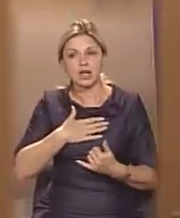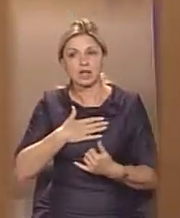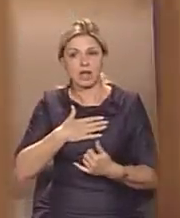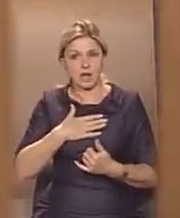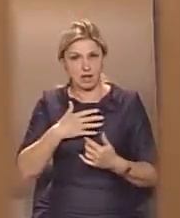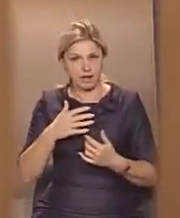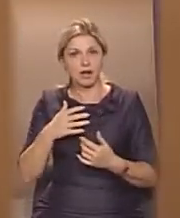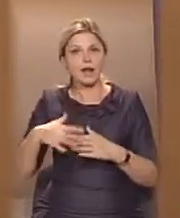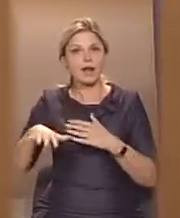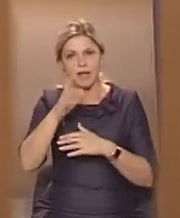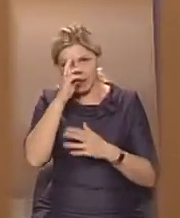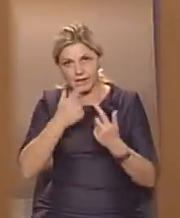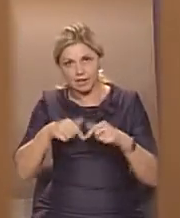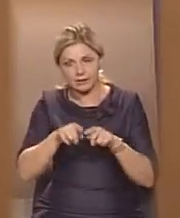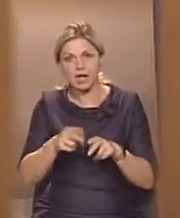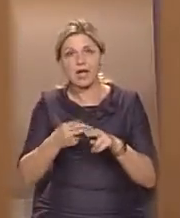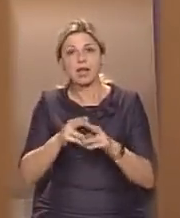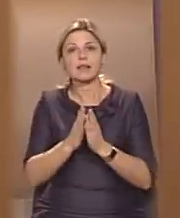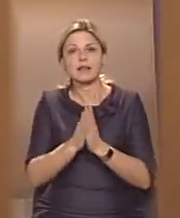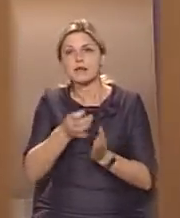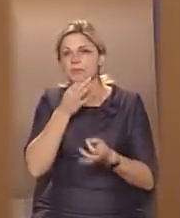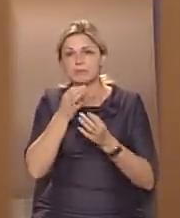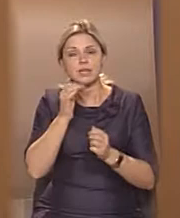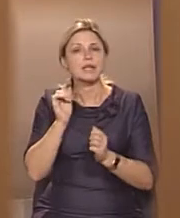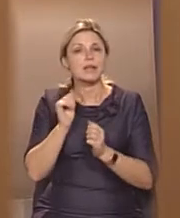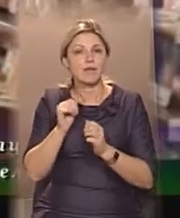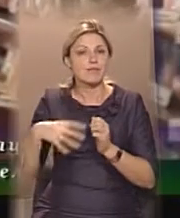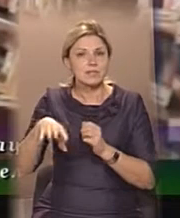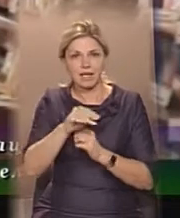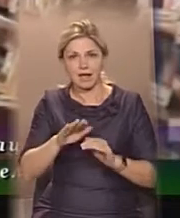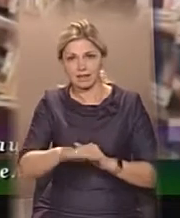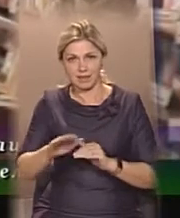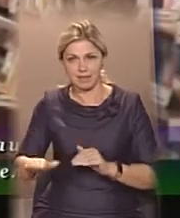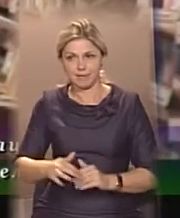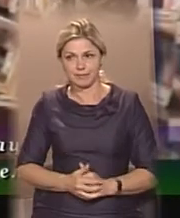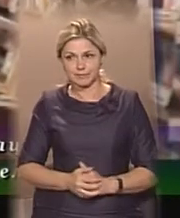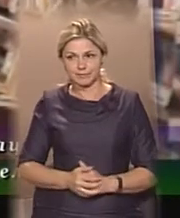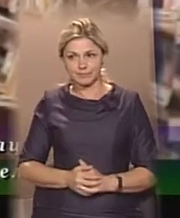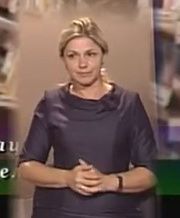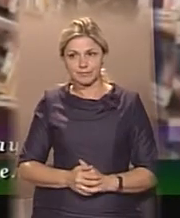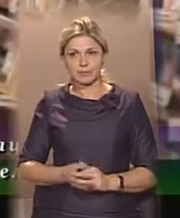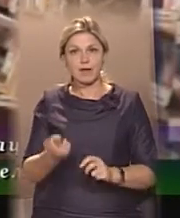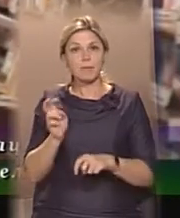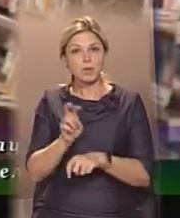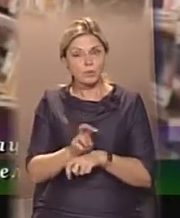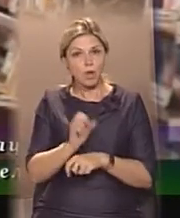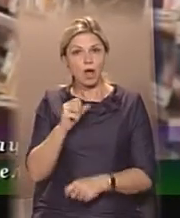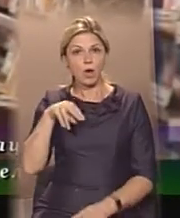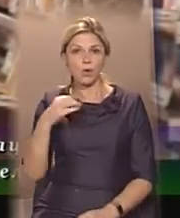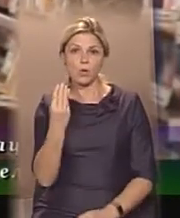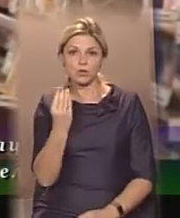Кваші. Вона одразу ж завоювала серця маленьких читачів. Прийшов Алеша з школи,